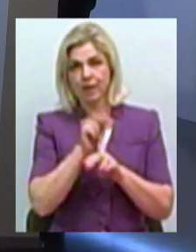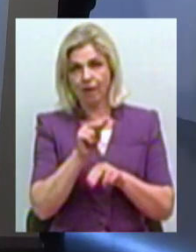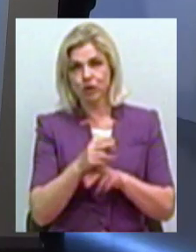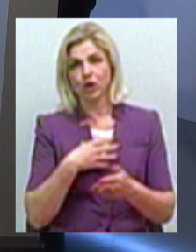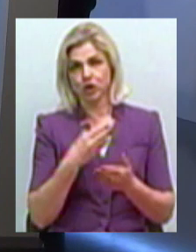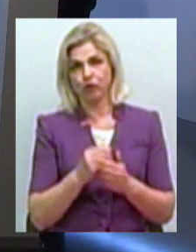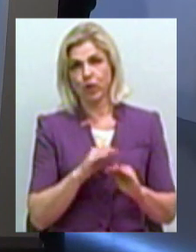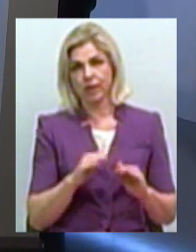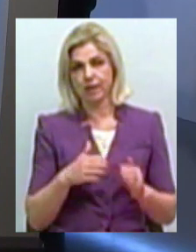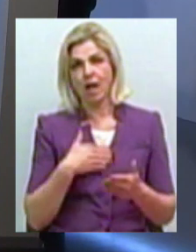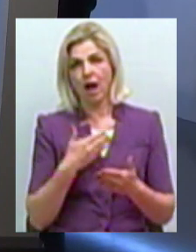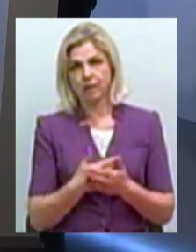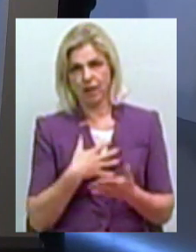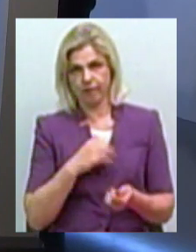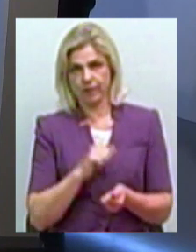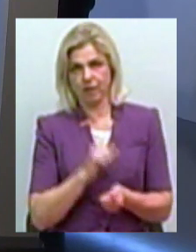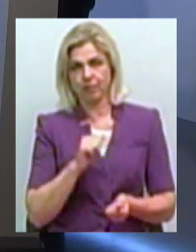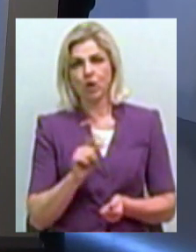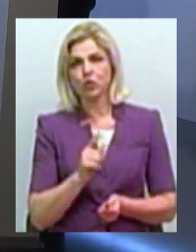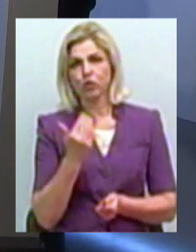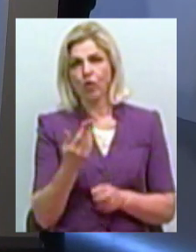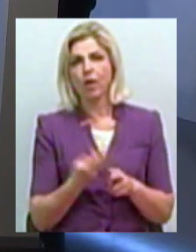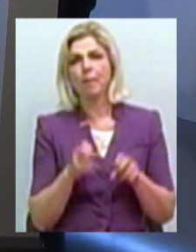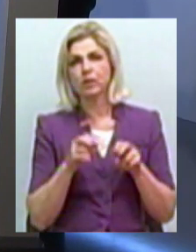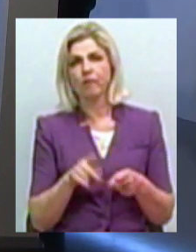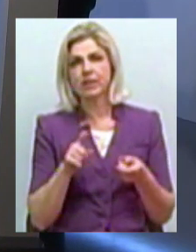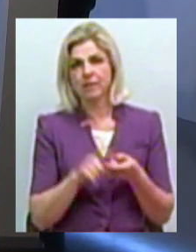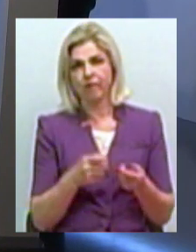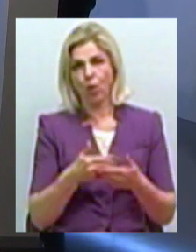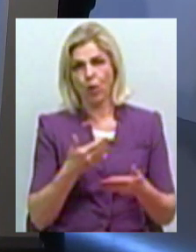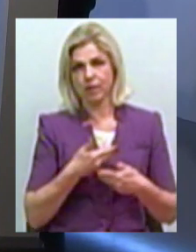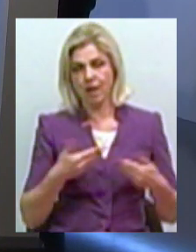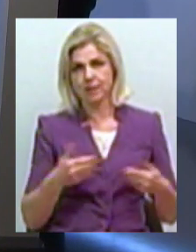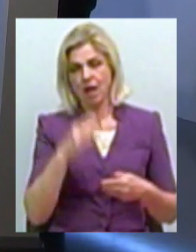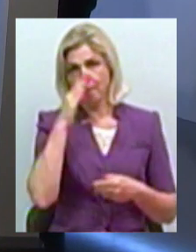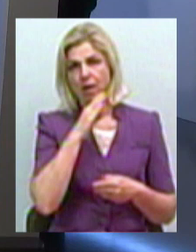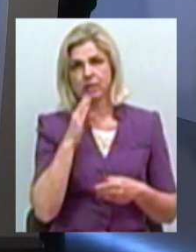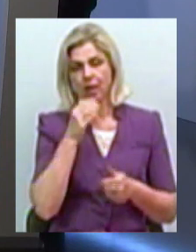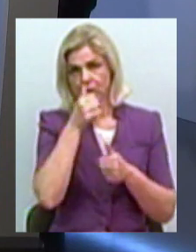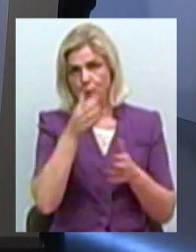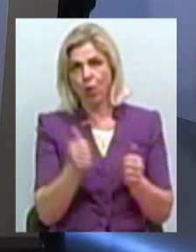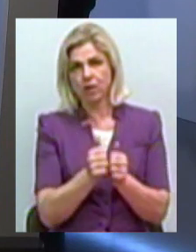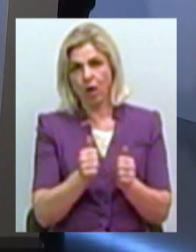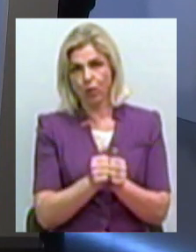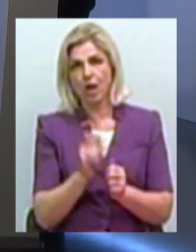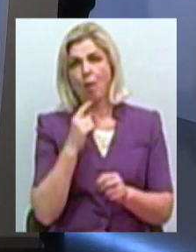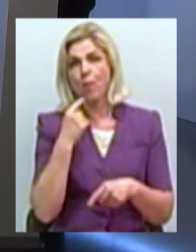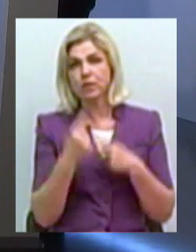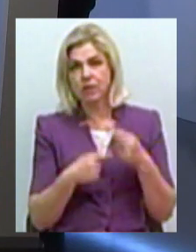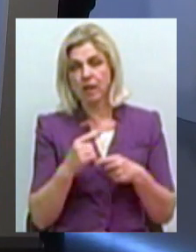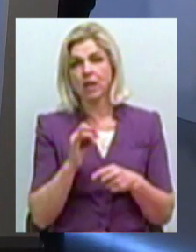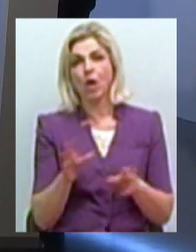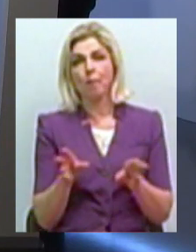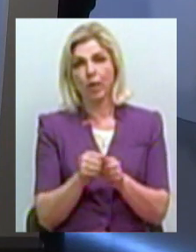дітей активної позиції, що твоя безпека залежить від нас. Батьки не можуть знаходитися поруч постійно і